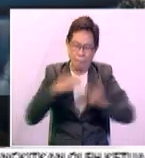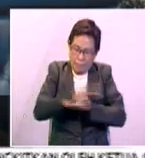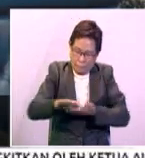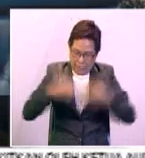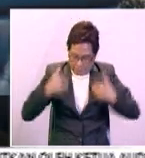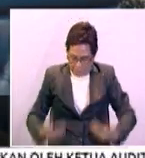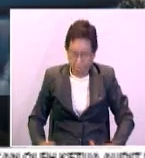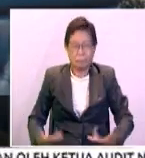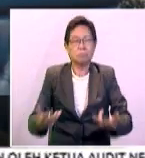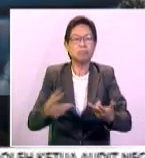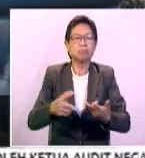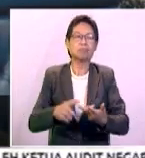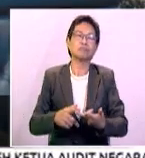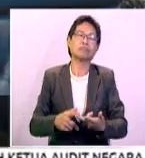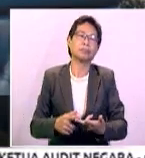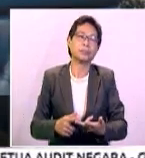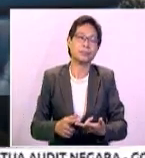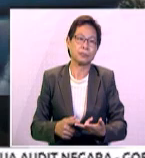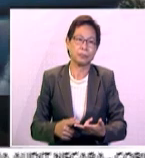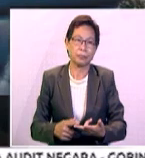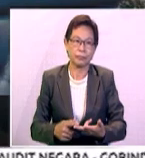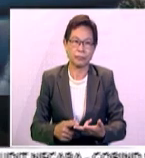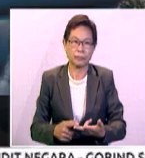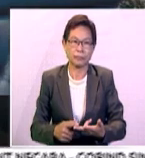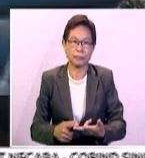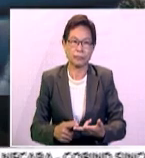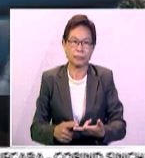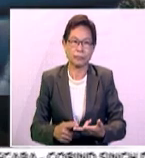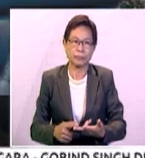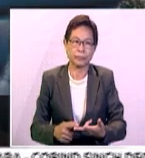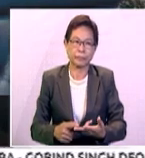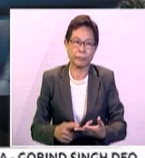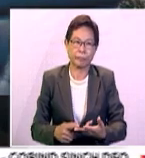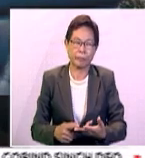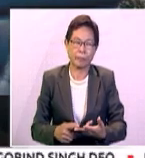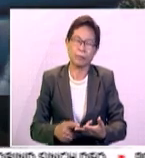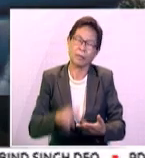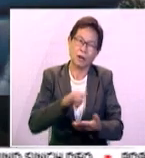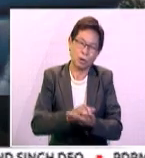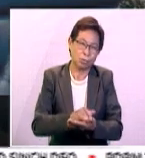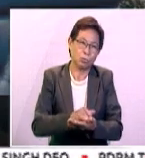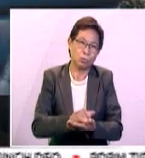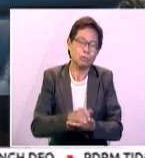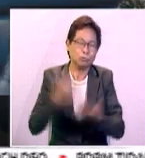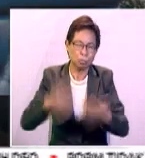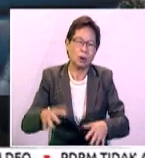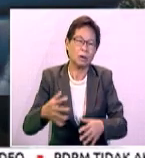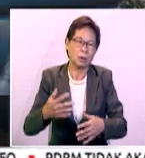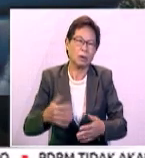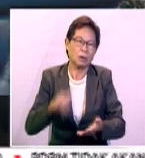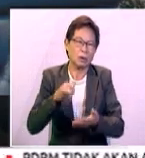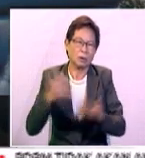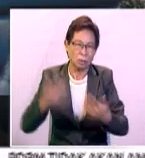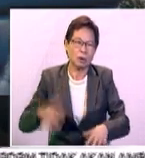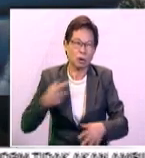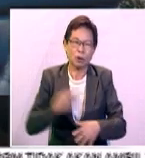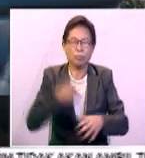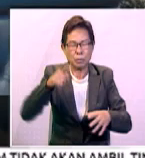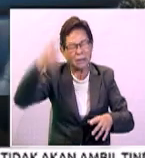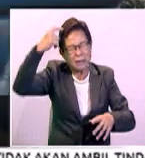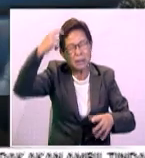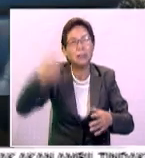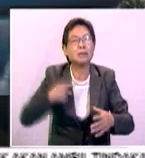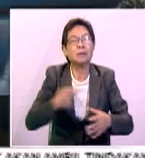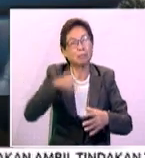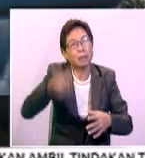cleanliness dengan izin. Itu pun kita mendapati mereka mesti mengubah minda